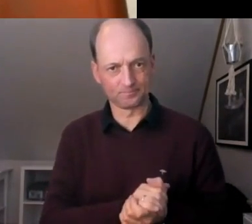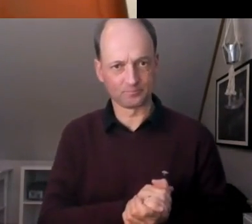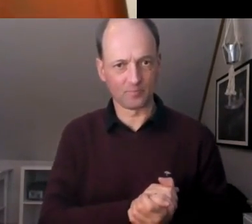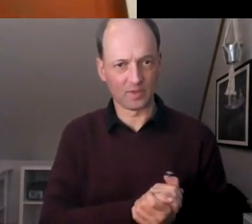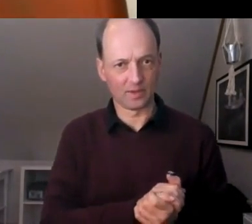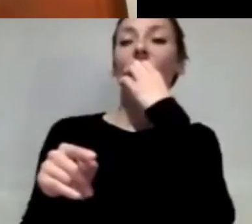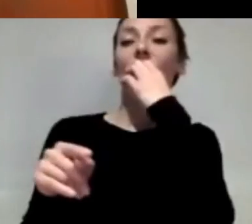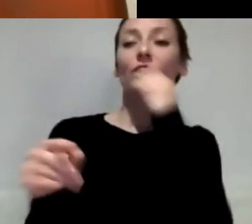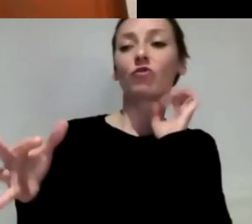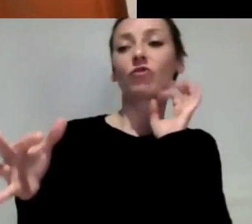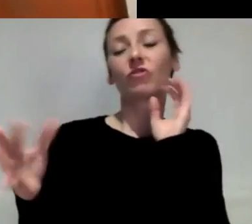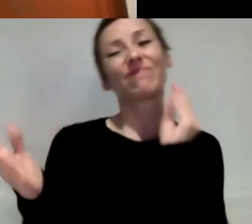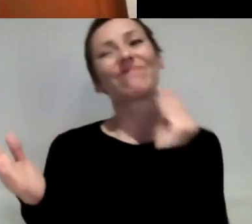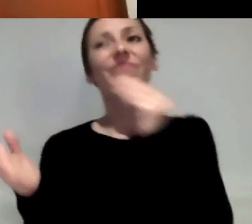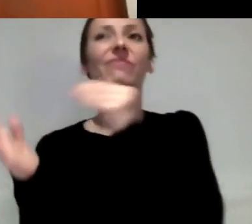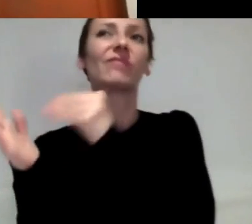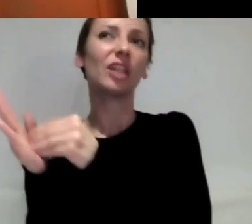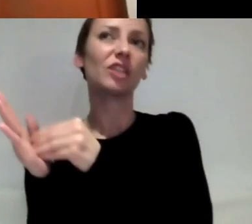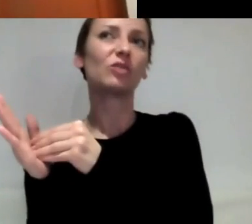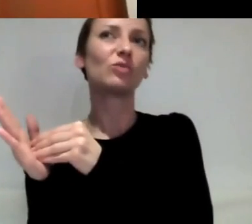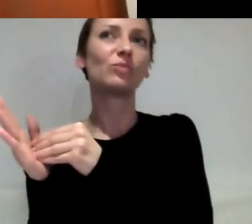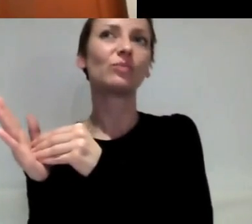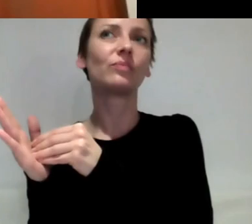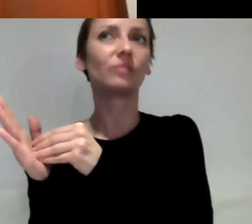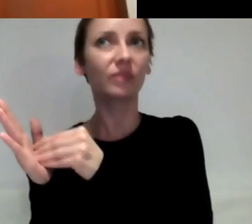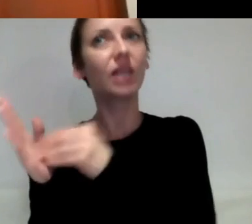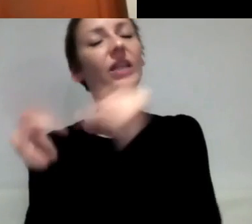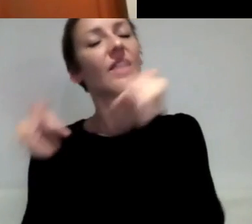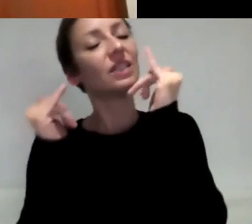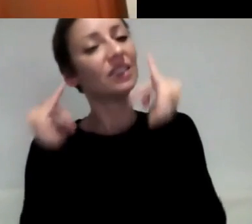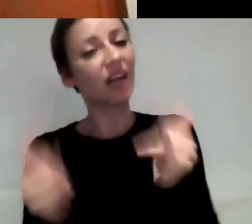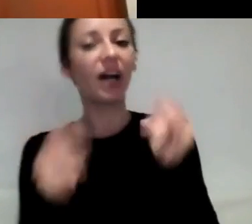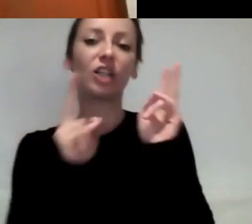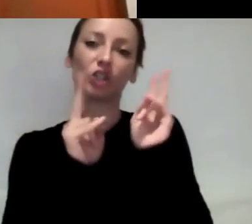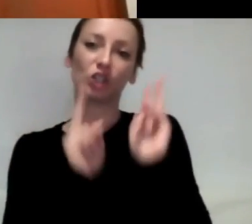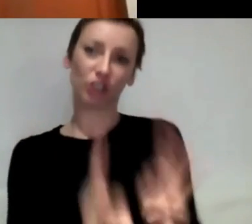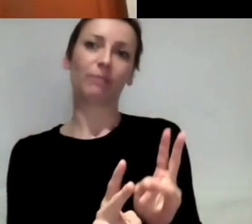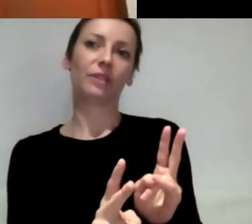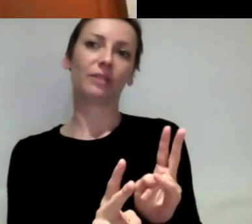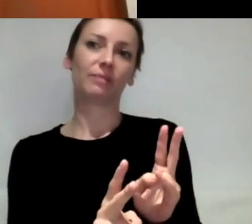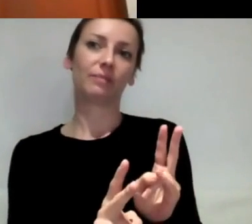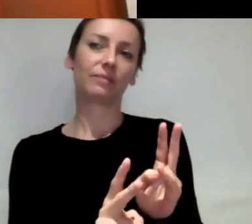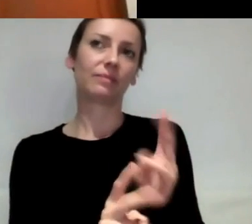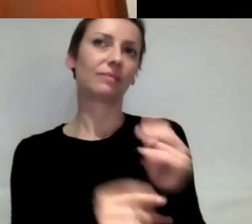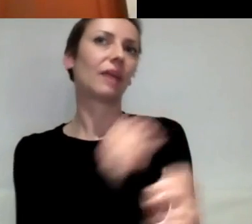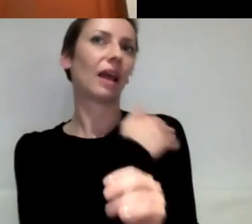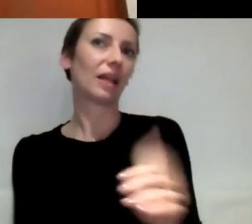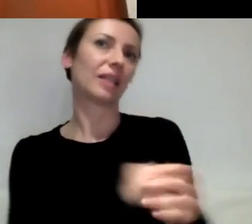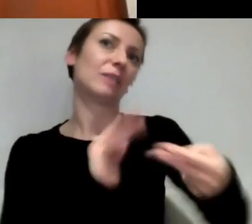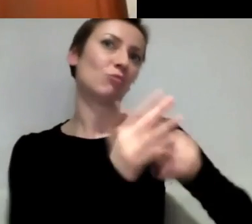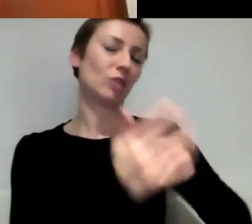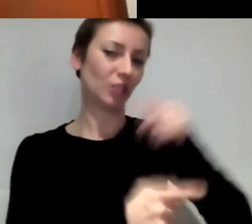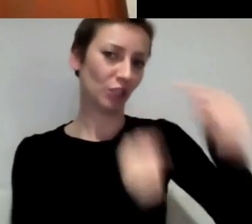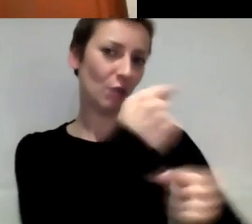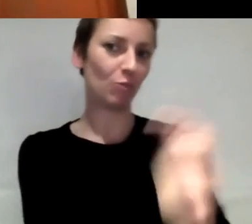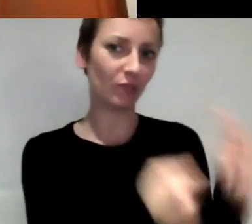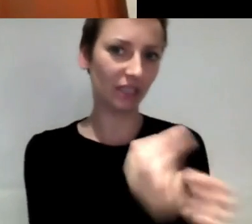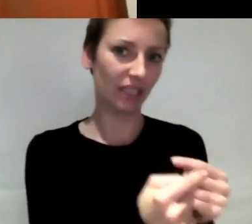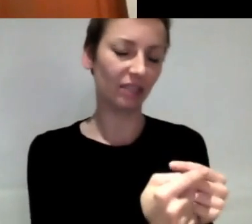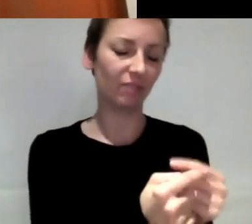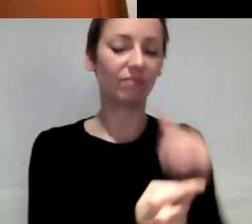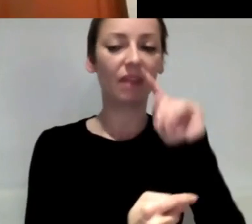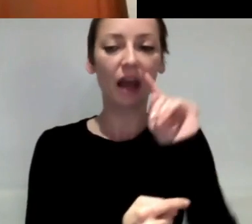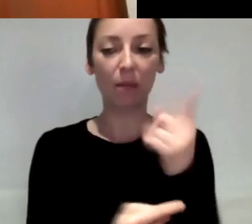Natürlich, also es ist der politische Prozess und es ist nachher offen. Allerdings haben wir auch in Frankreich gesehen, dass öffentlicher Druck